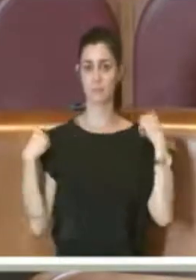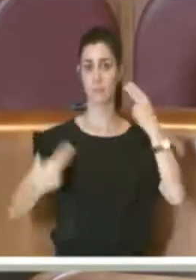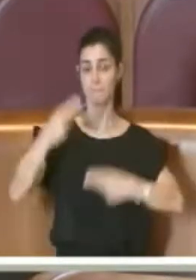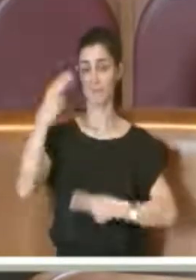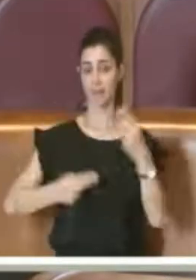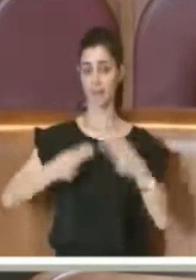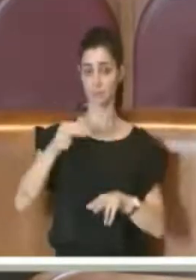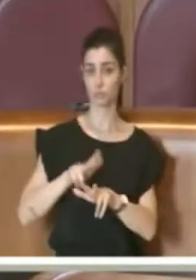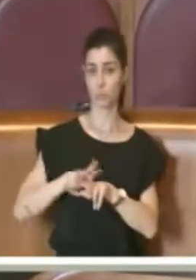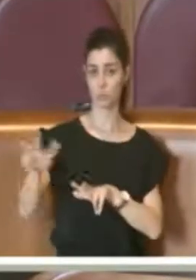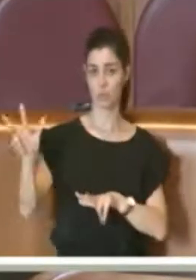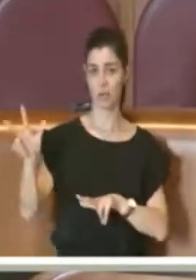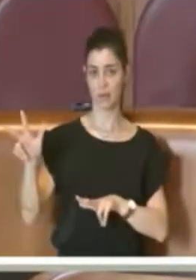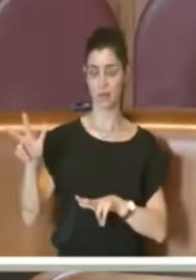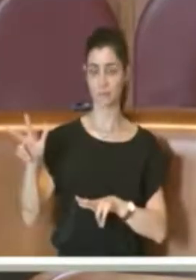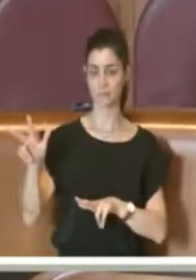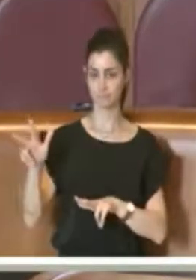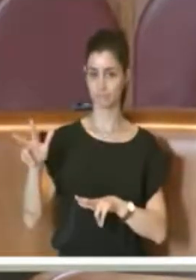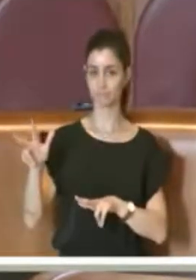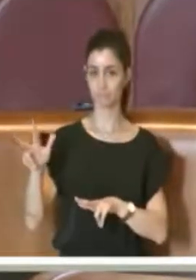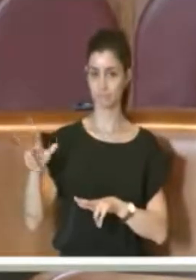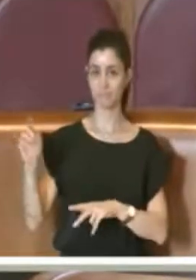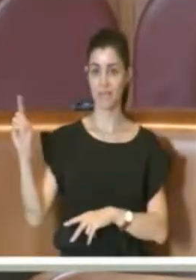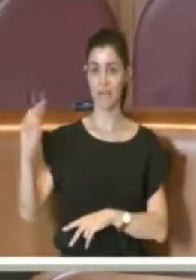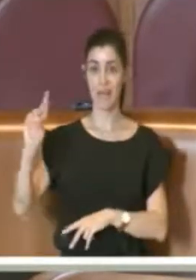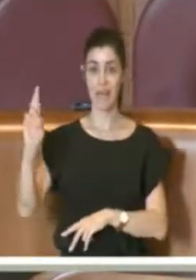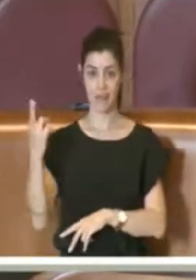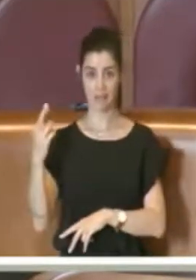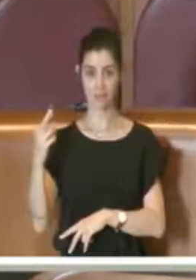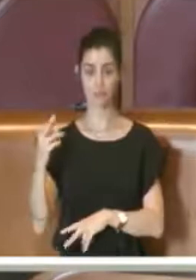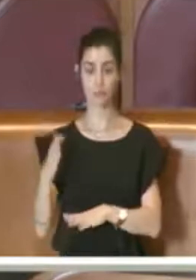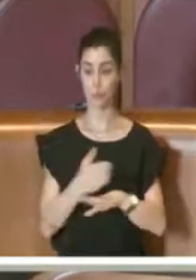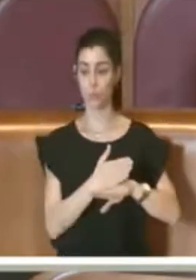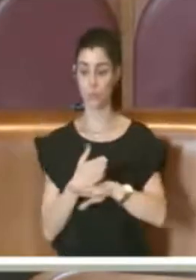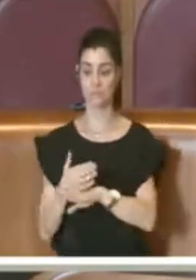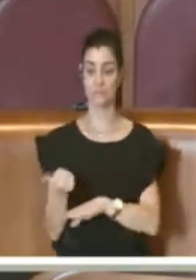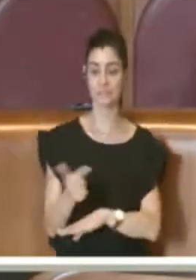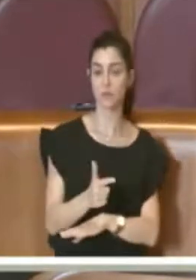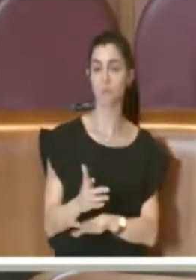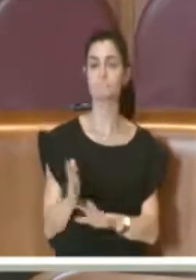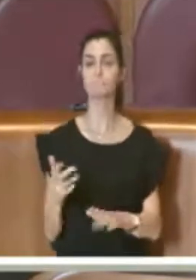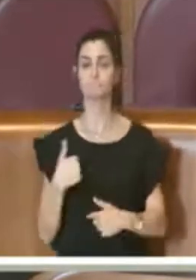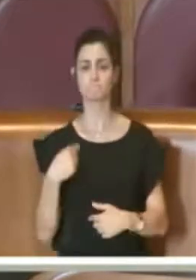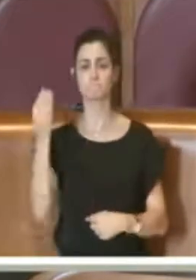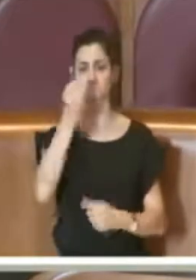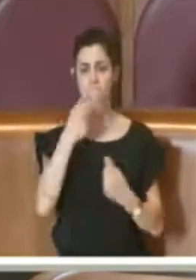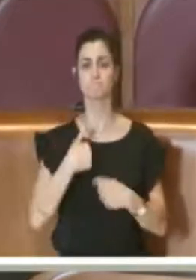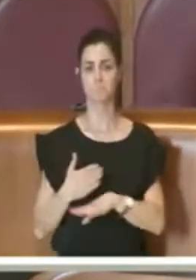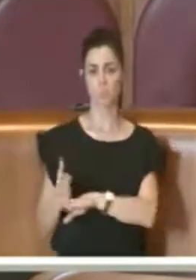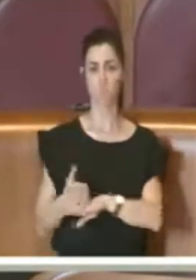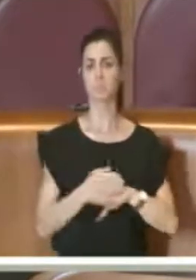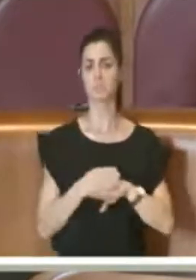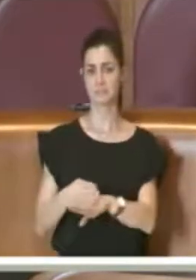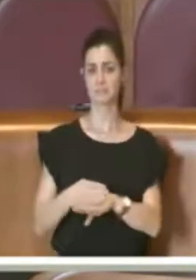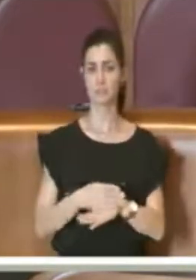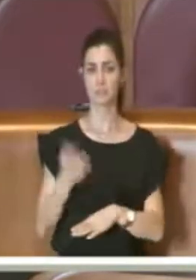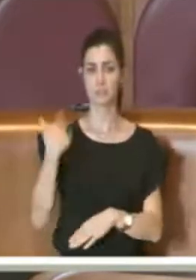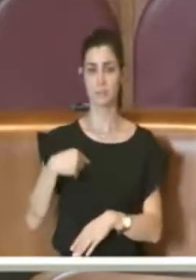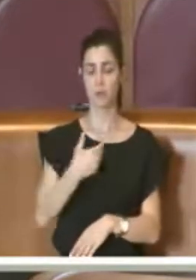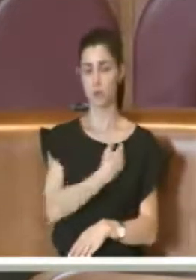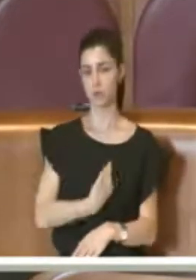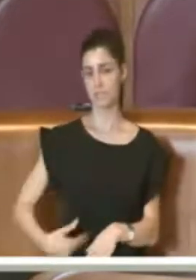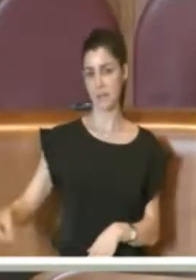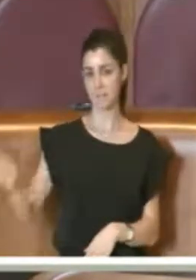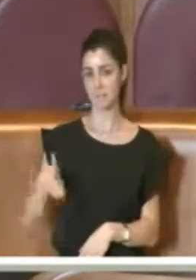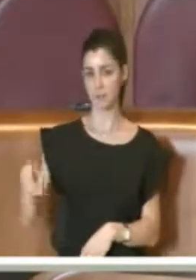Allora, stante che la razza è condivisibile, io vedo e in parte condivido quello che è stato detto anche dal Consigliere Peronzi,